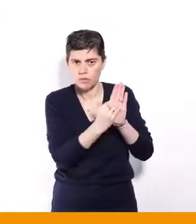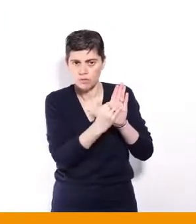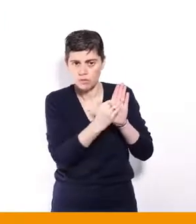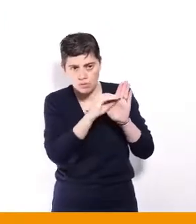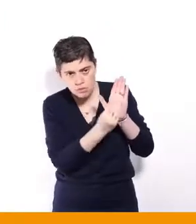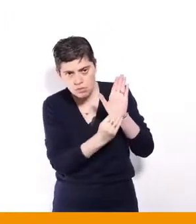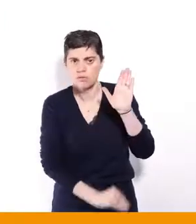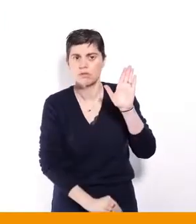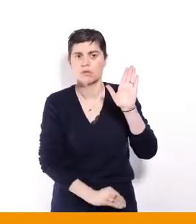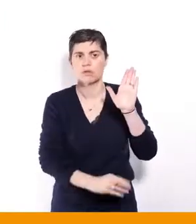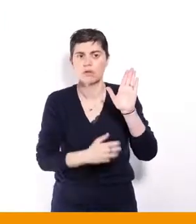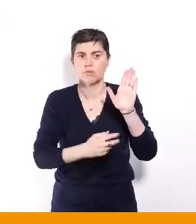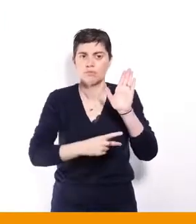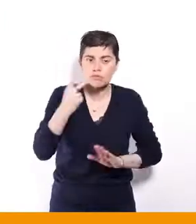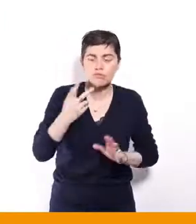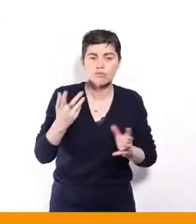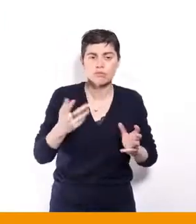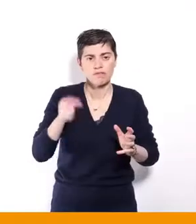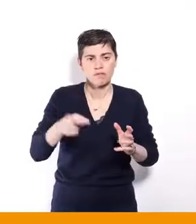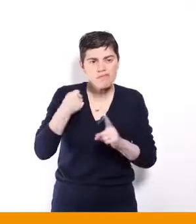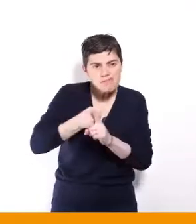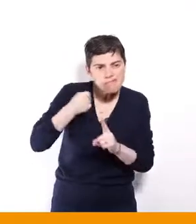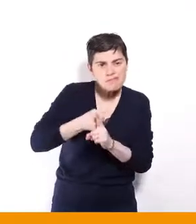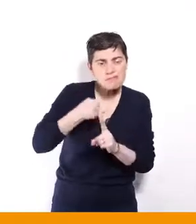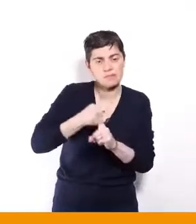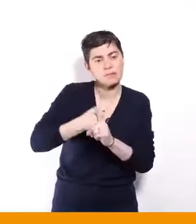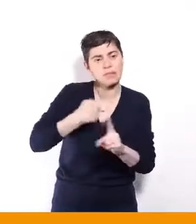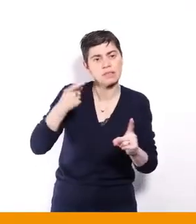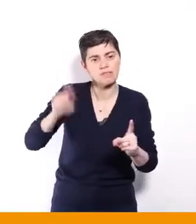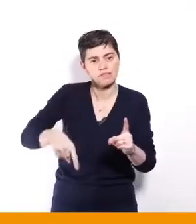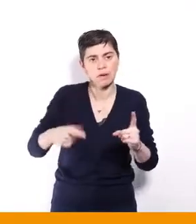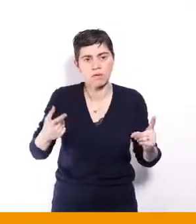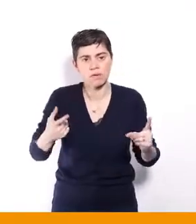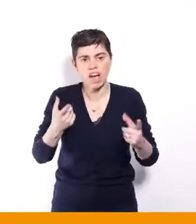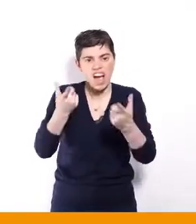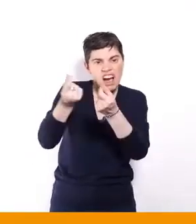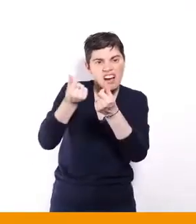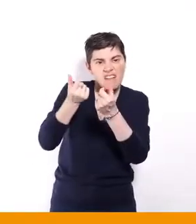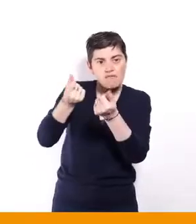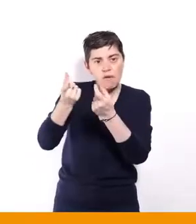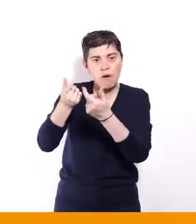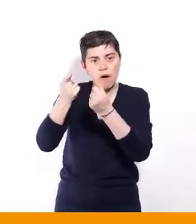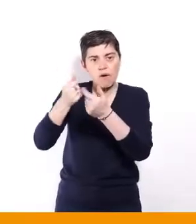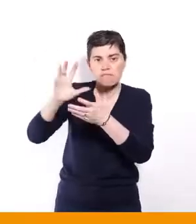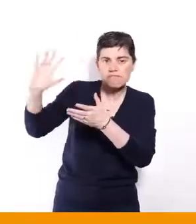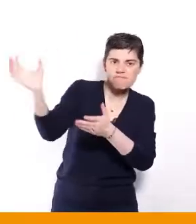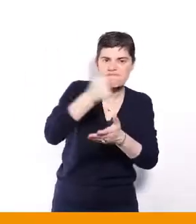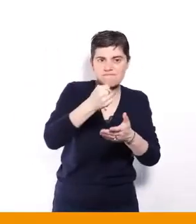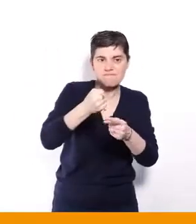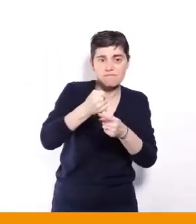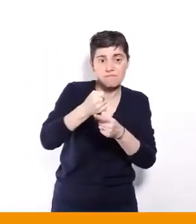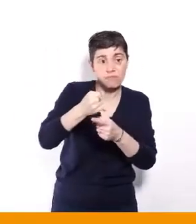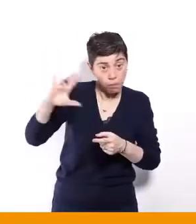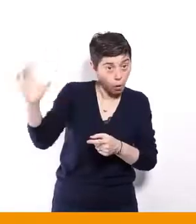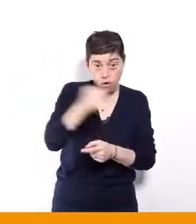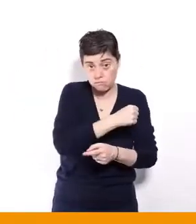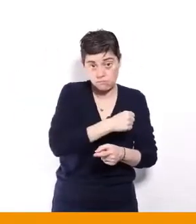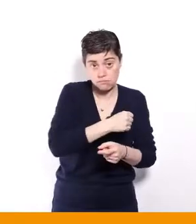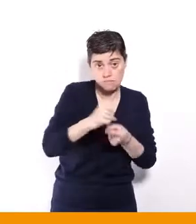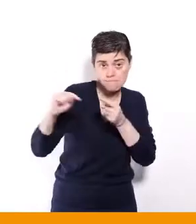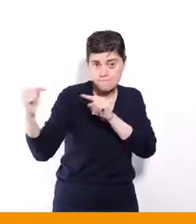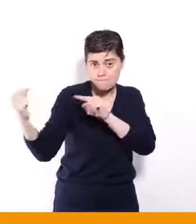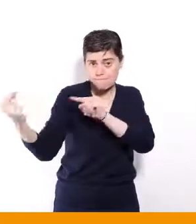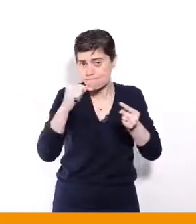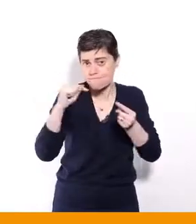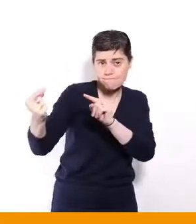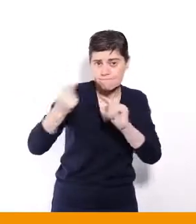falloir se battre, il va falloir aller arracher de l'argent et il va falloir aller le prendre et ça sera un rapport de force. Donc pour